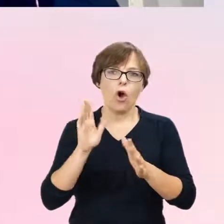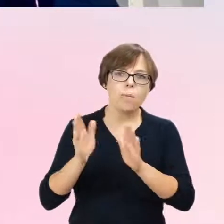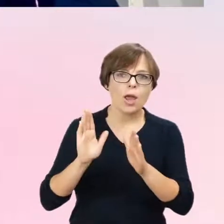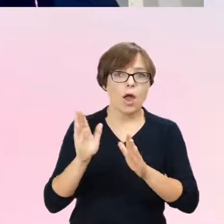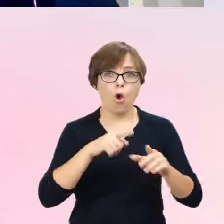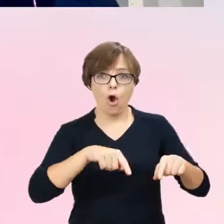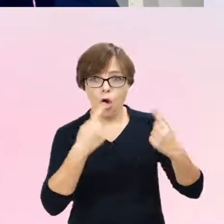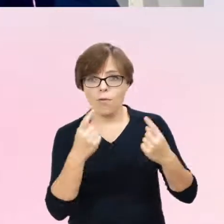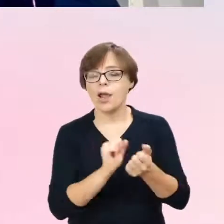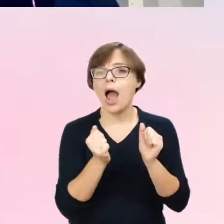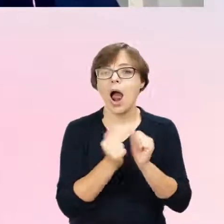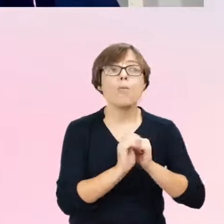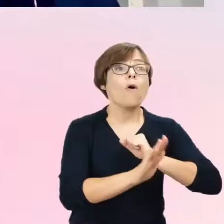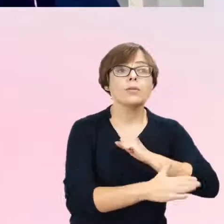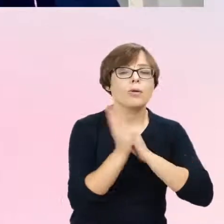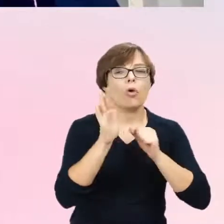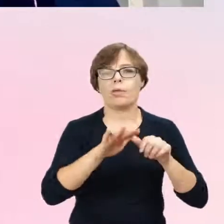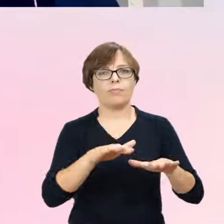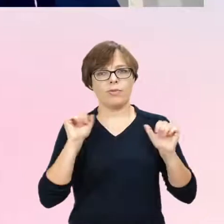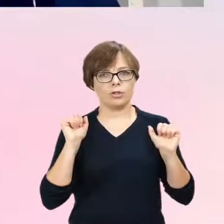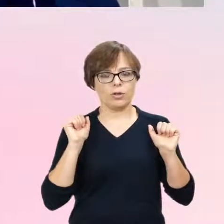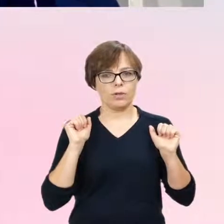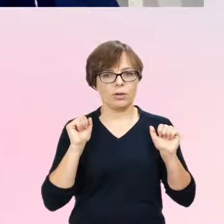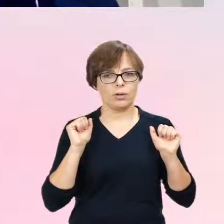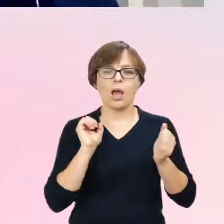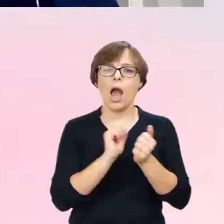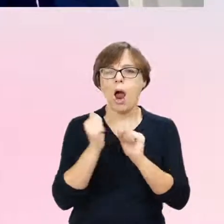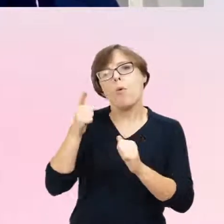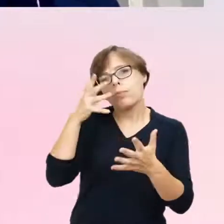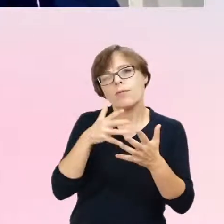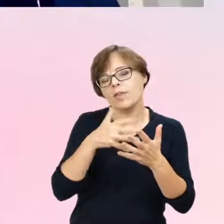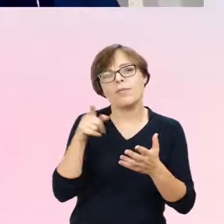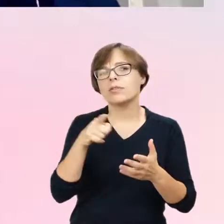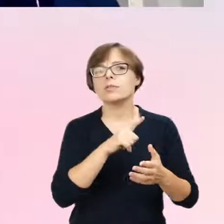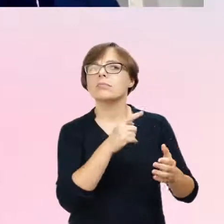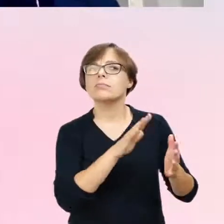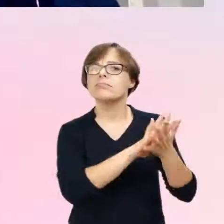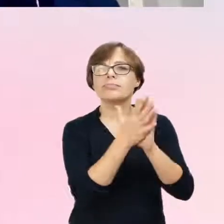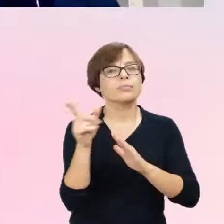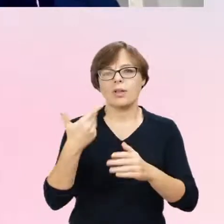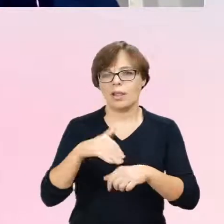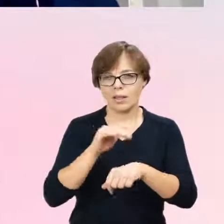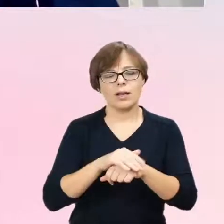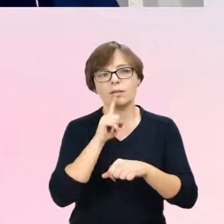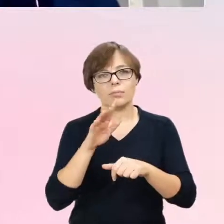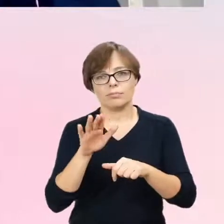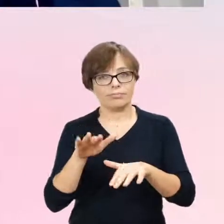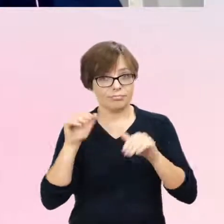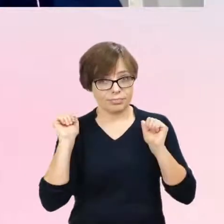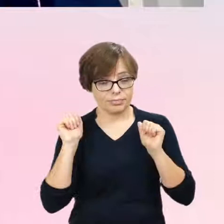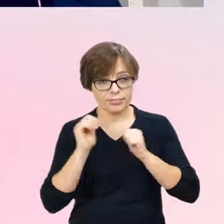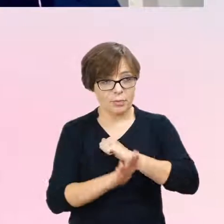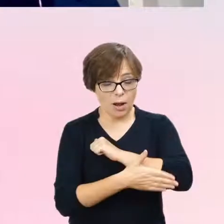wspierania tego procesu, czy predykcja tego, że tak może się zdarzyć, jest już punktem, gdzie